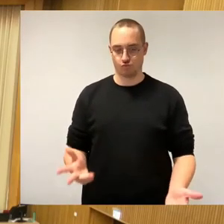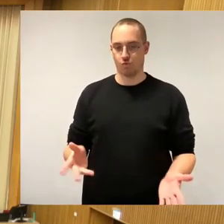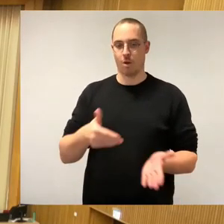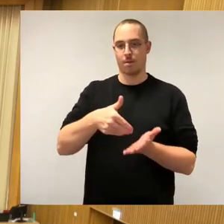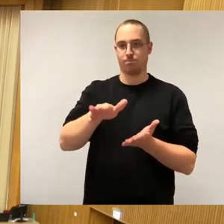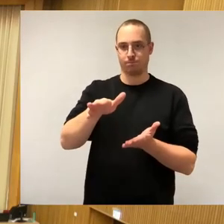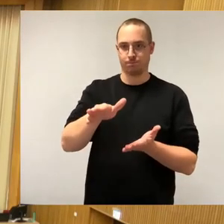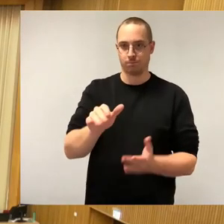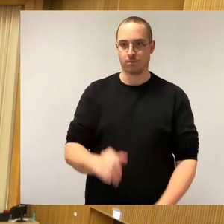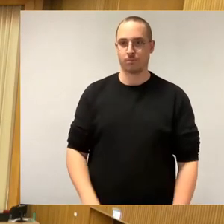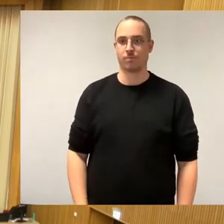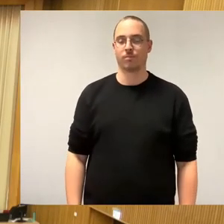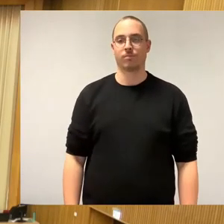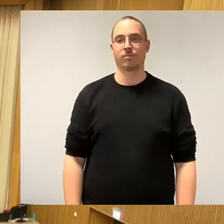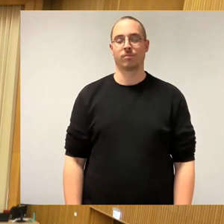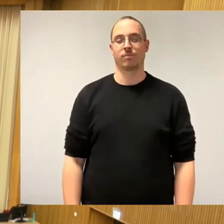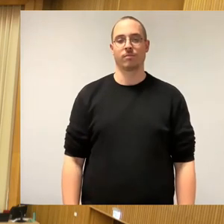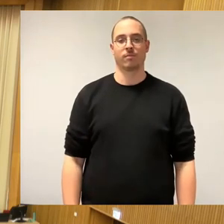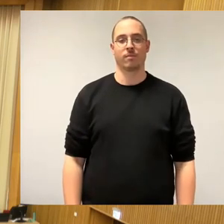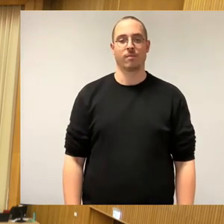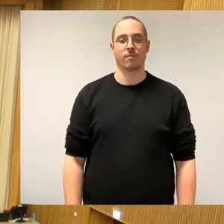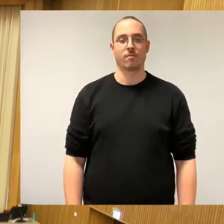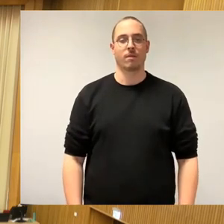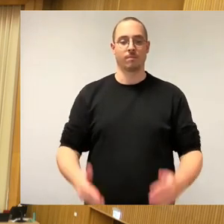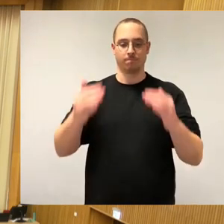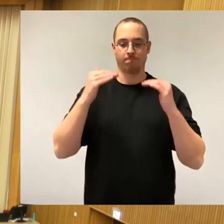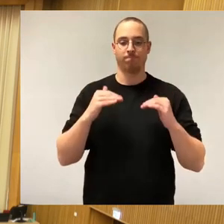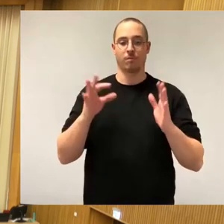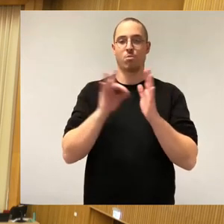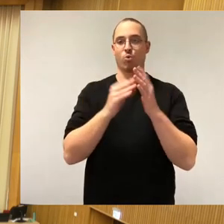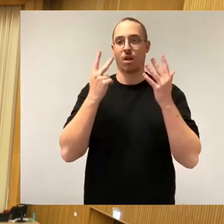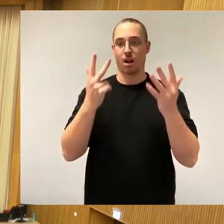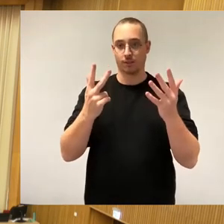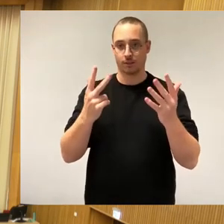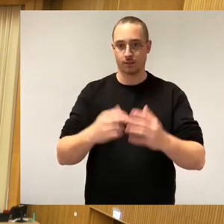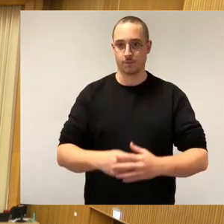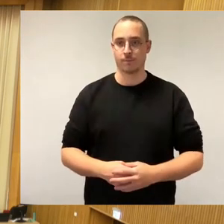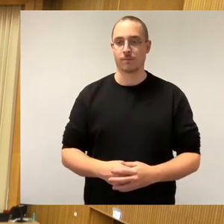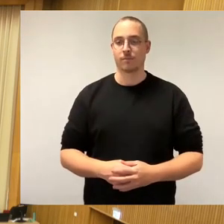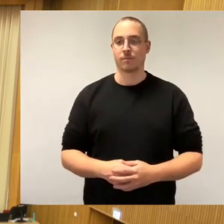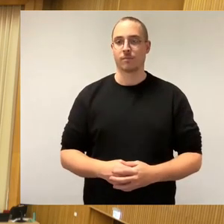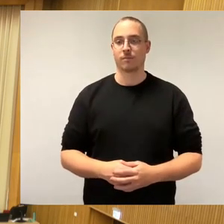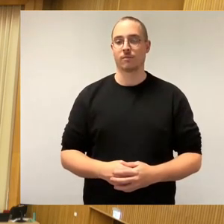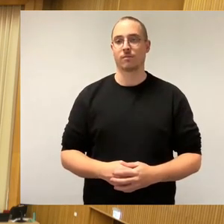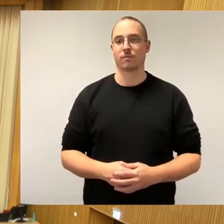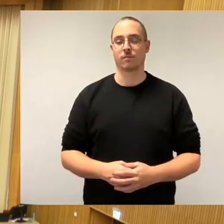bekommen. Wir kommen zum Tagesordnungspunkt 8. Hier sind jetzt